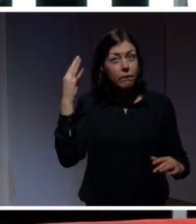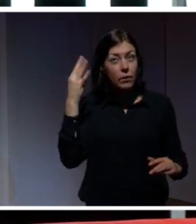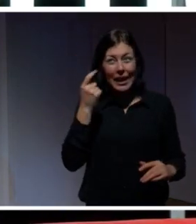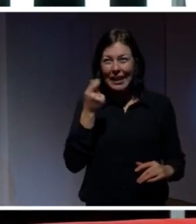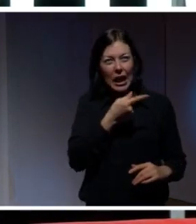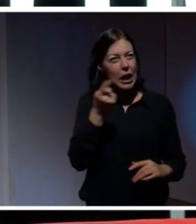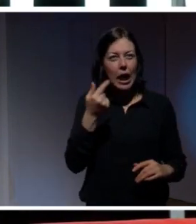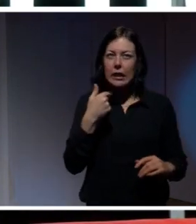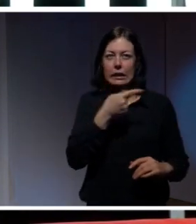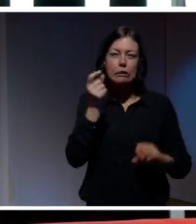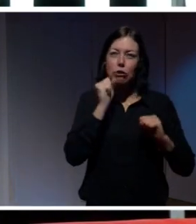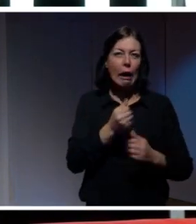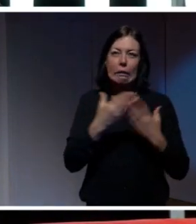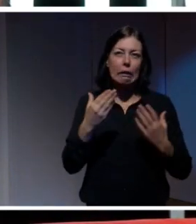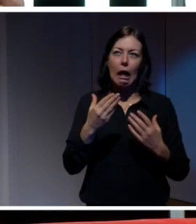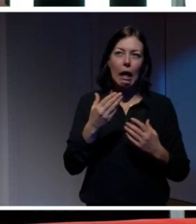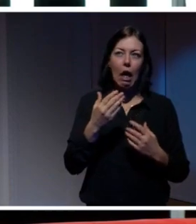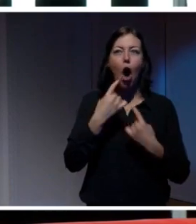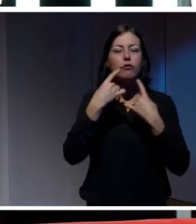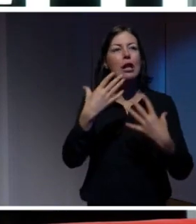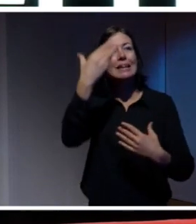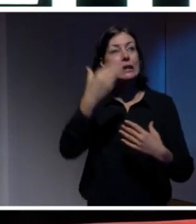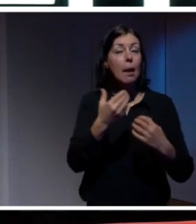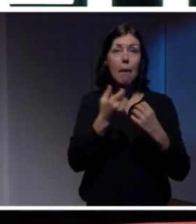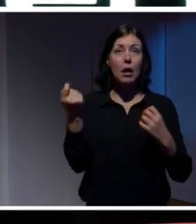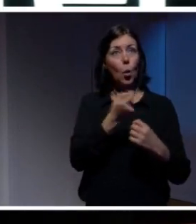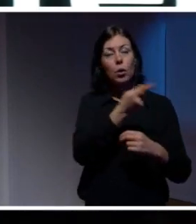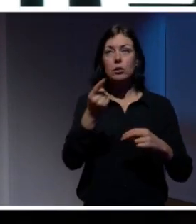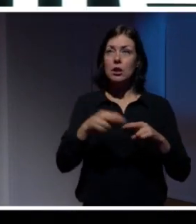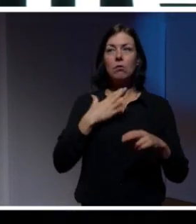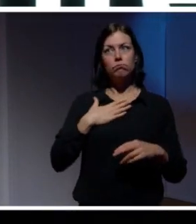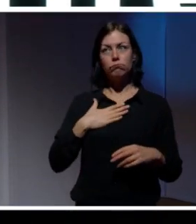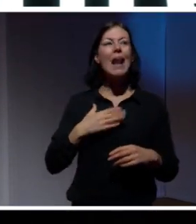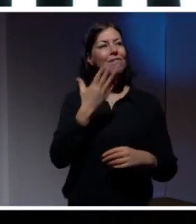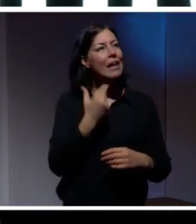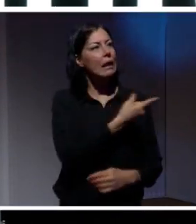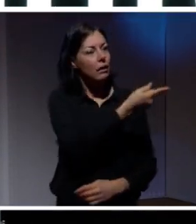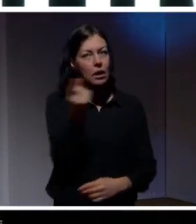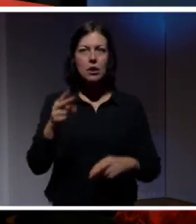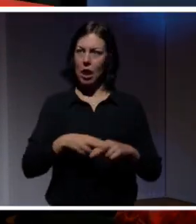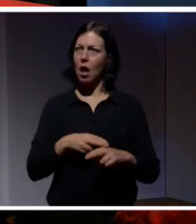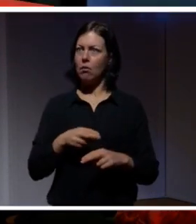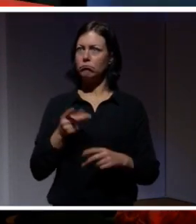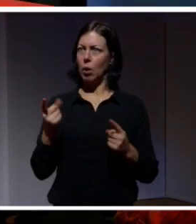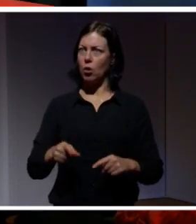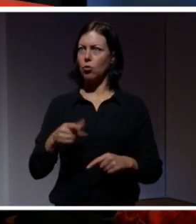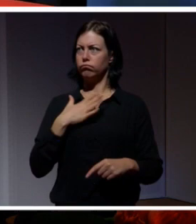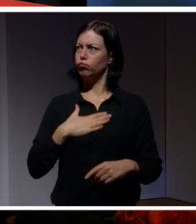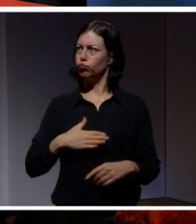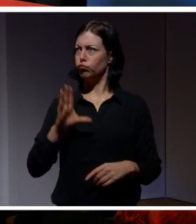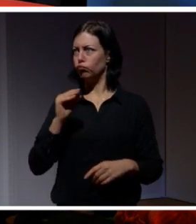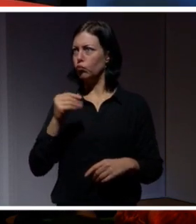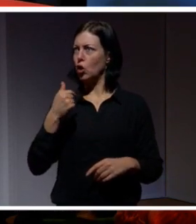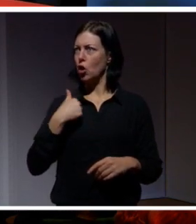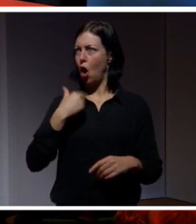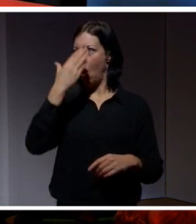att avslöja sida här, men är det någon av er som omedelbart känner så här, eller vilka av er känner omedelbart att ni kan placera er än